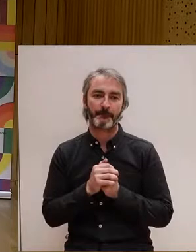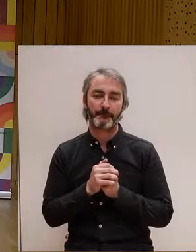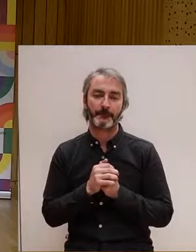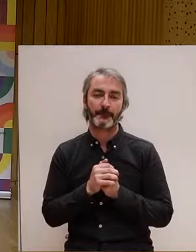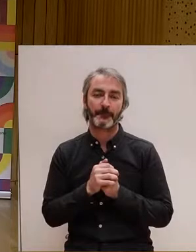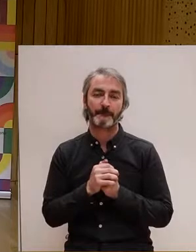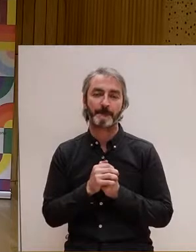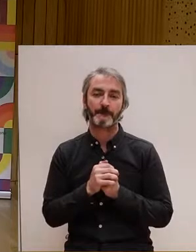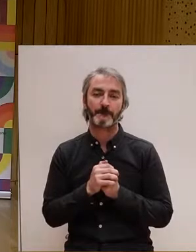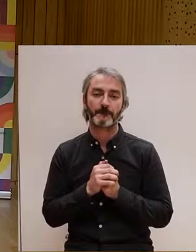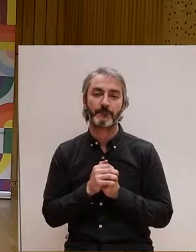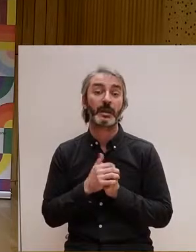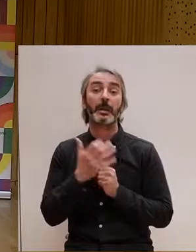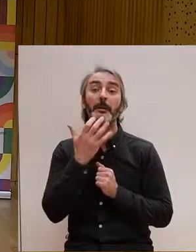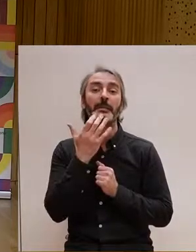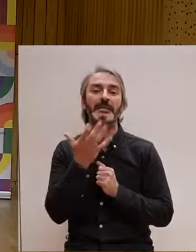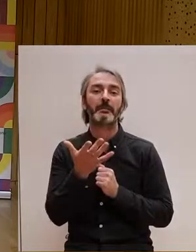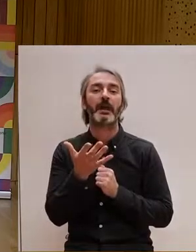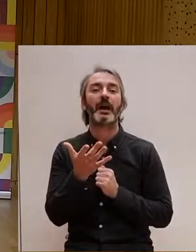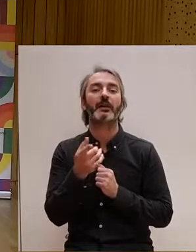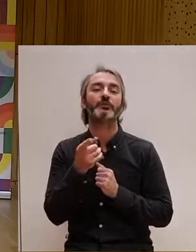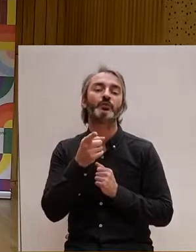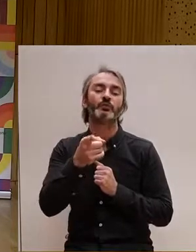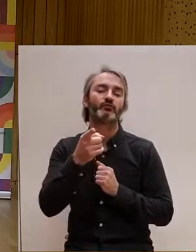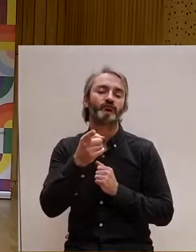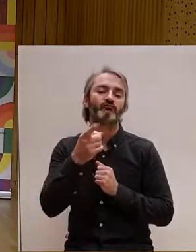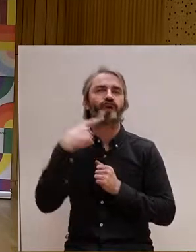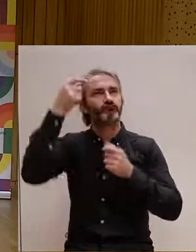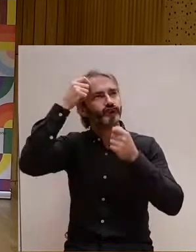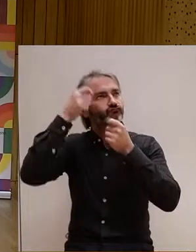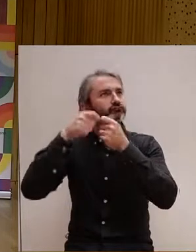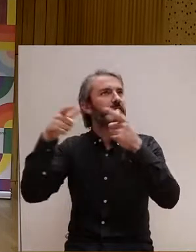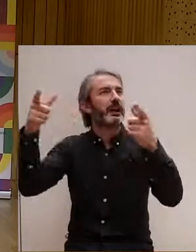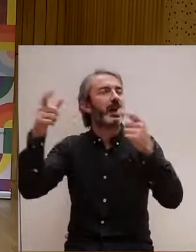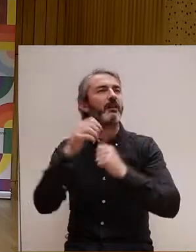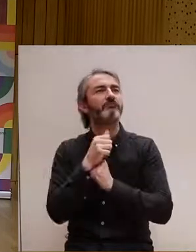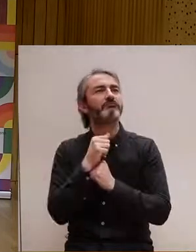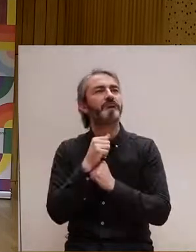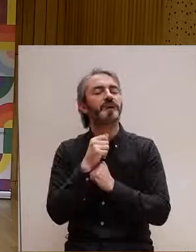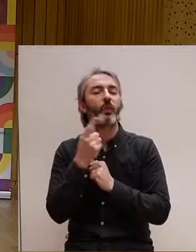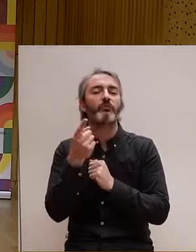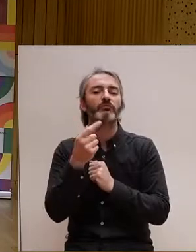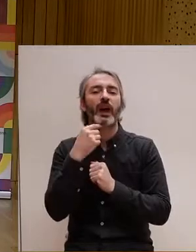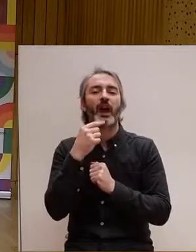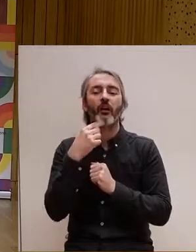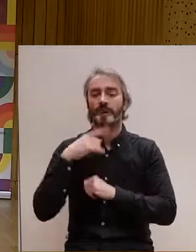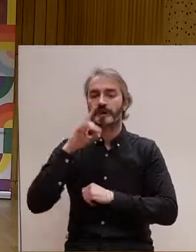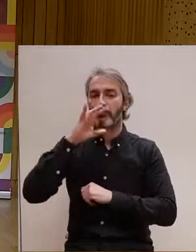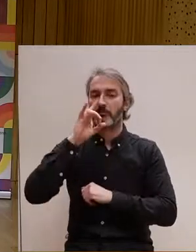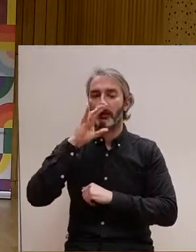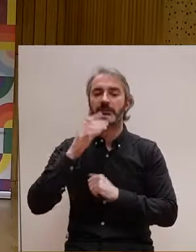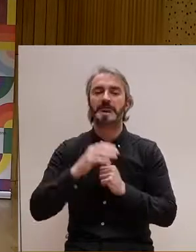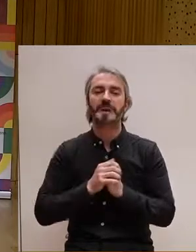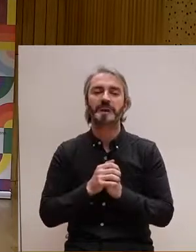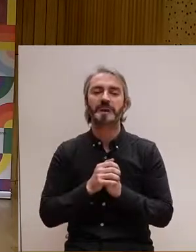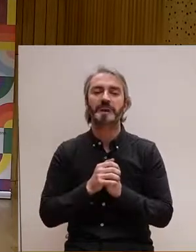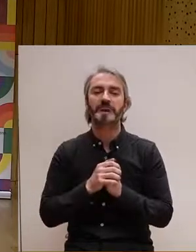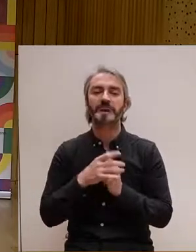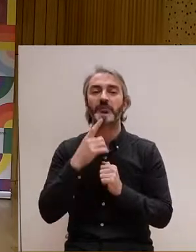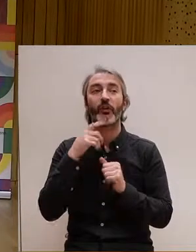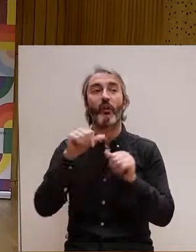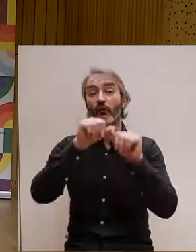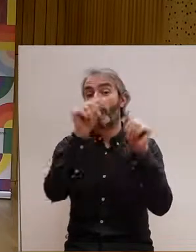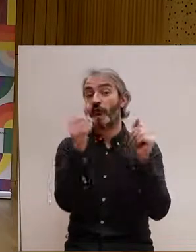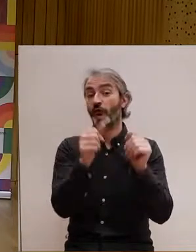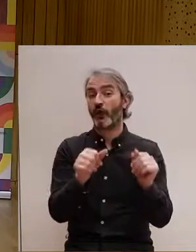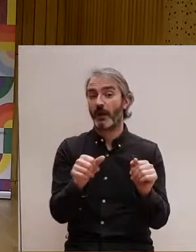com per exemple, aquí és un exemple de... Tu et pots imaginar un penis figuratiu